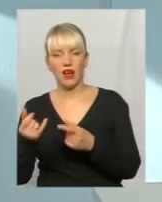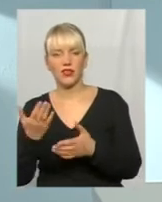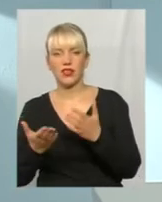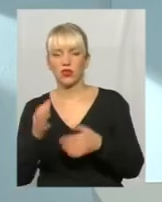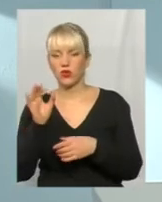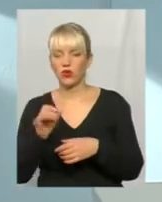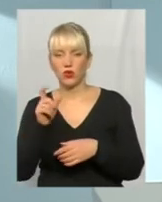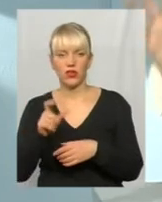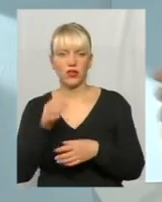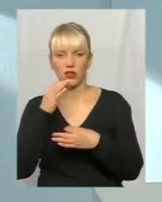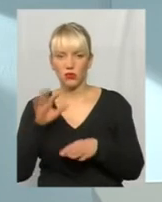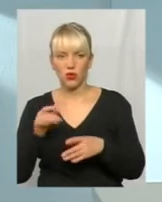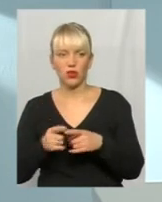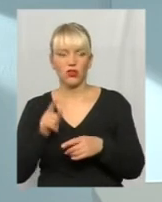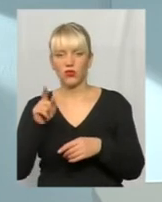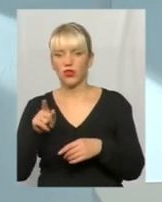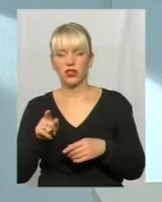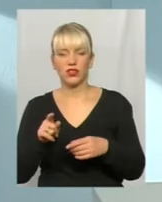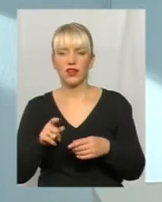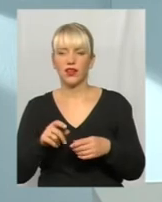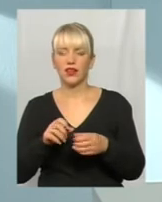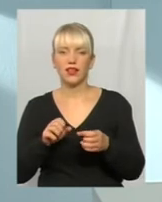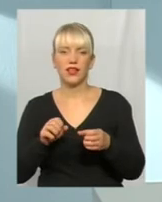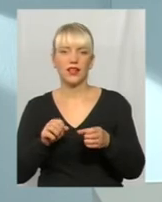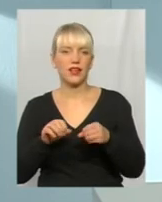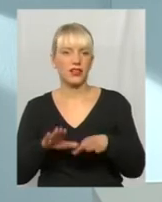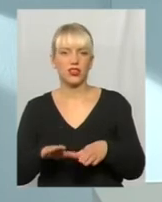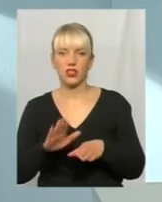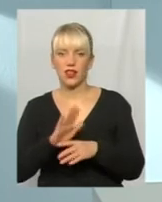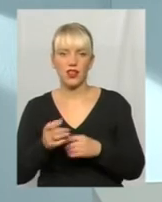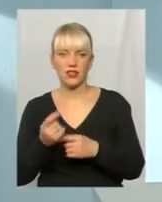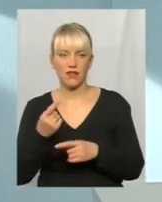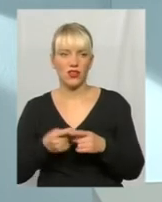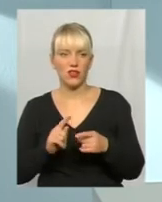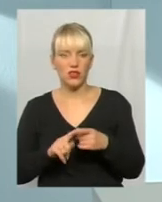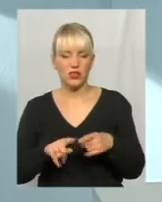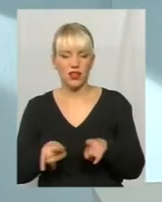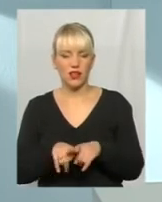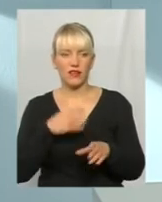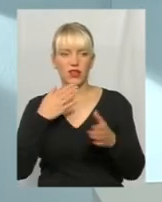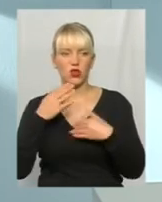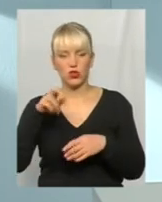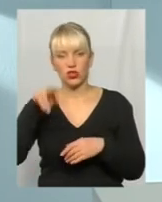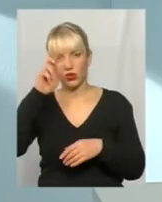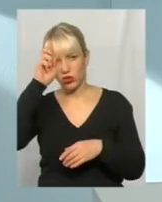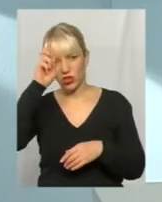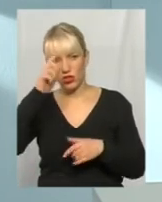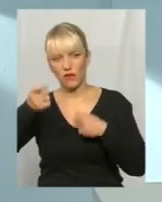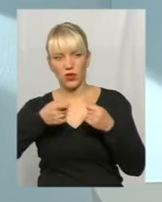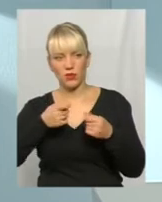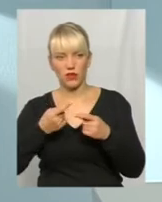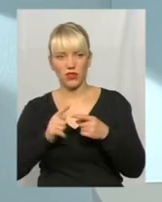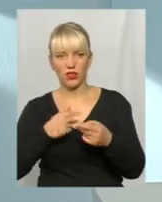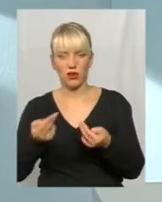подобається у владі, то в неї рішення погані з'являються. Оце містичне відношення до державного управління дуже